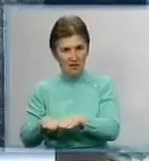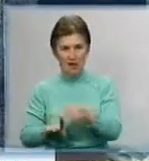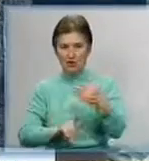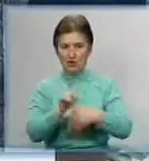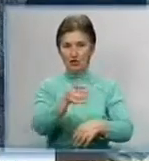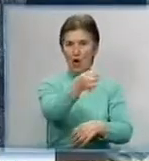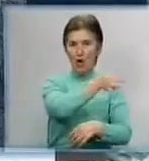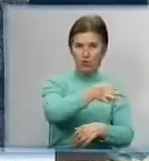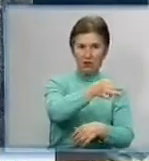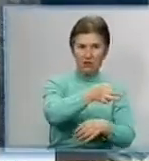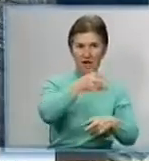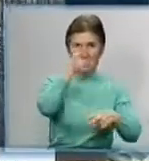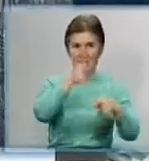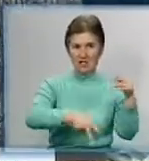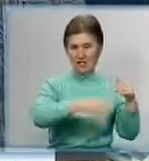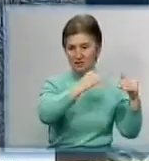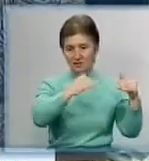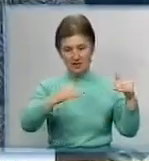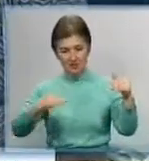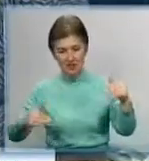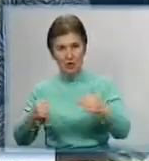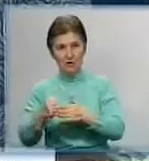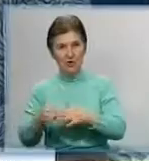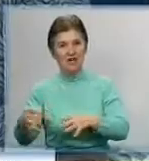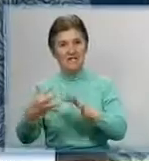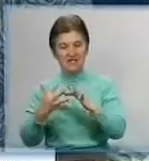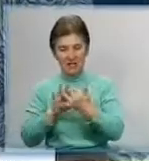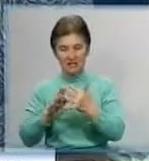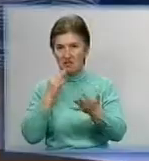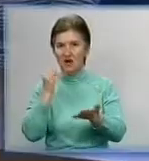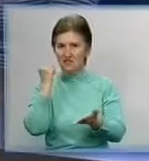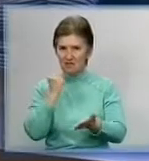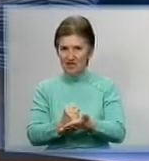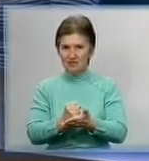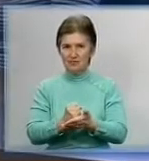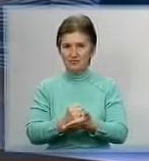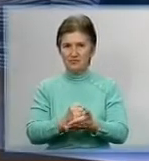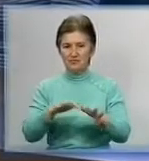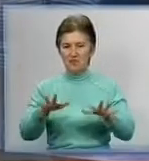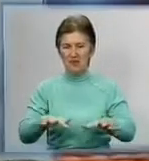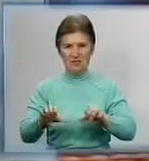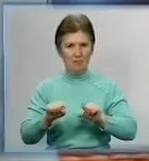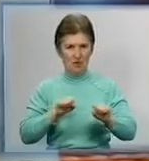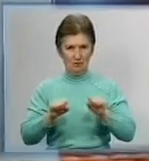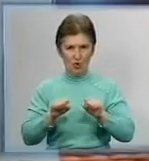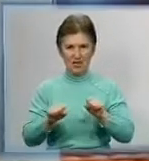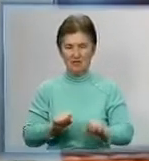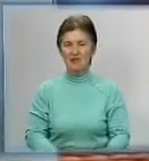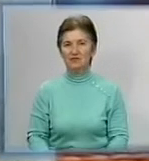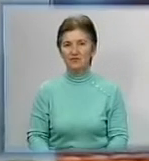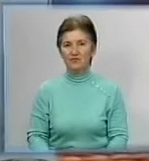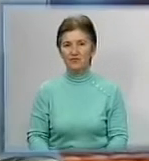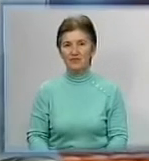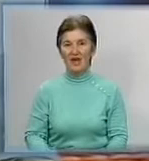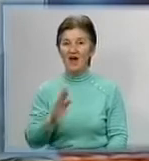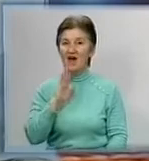закінчуючи сільським. І вони повинні бути затверджені органами місцевого самоврядування. Її